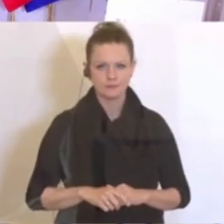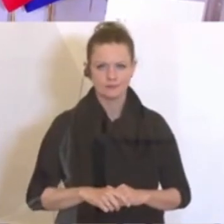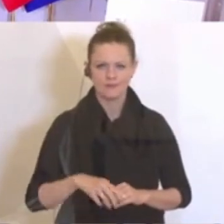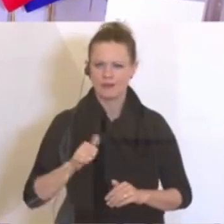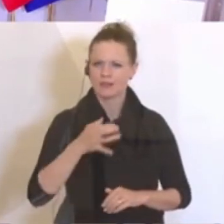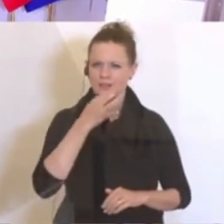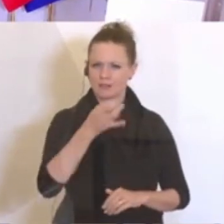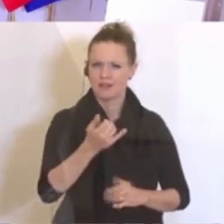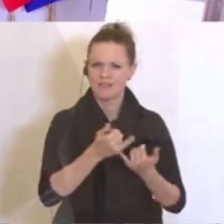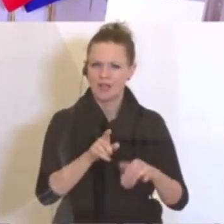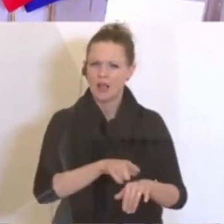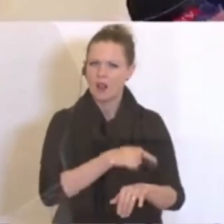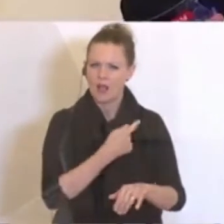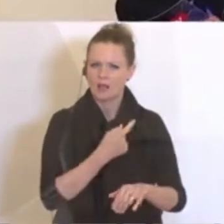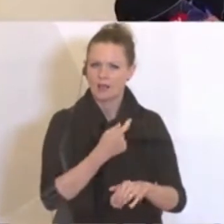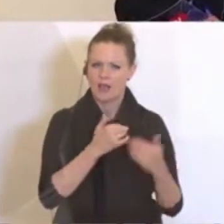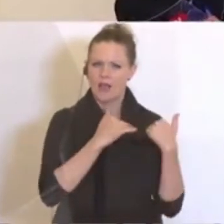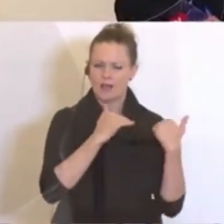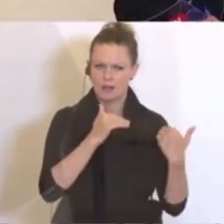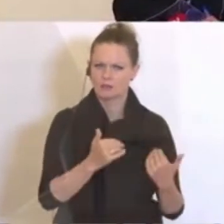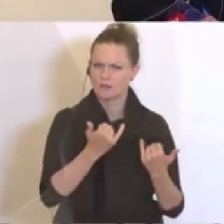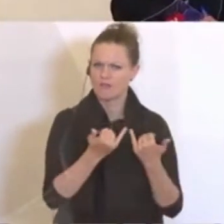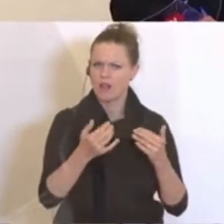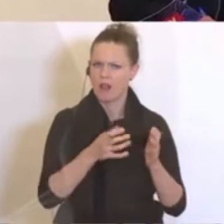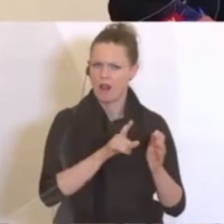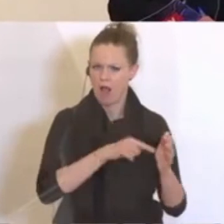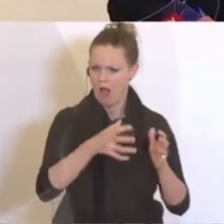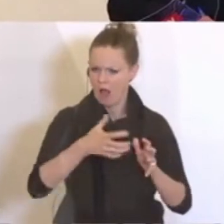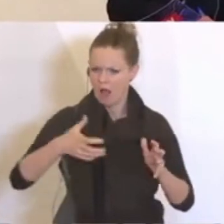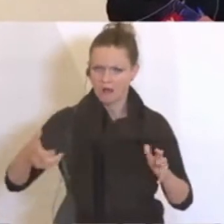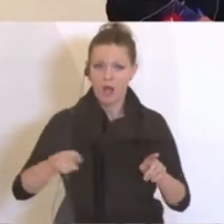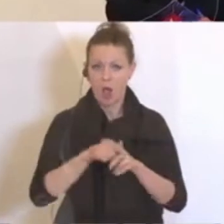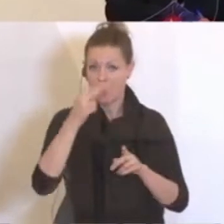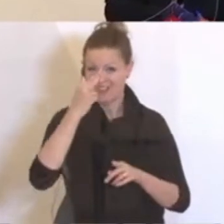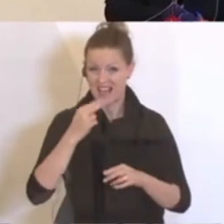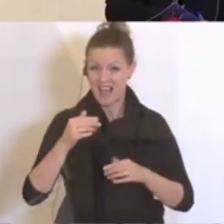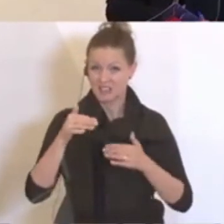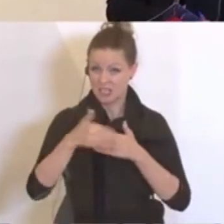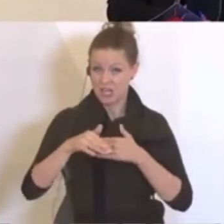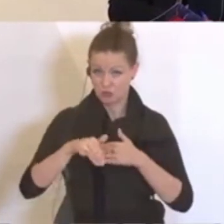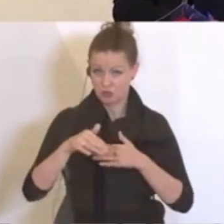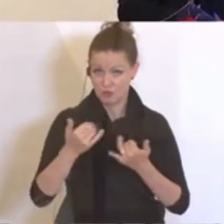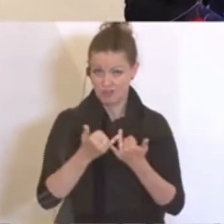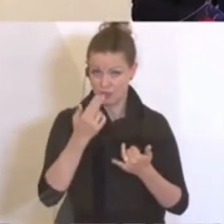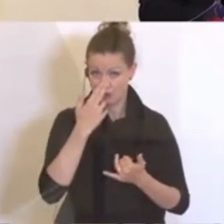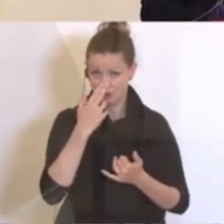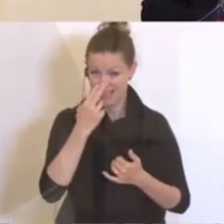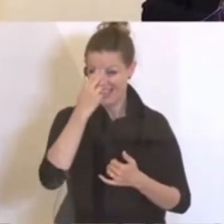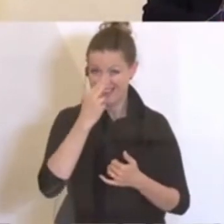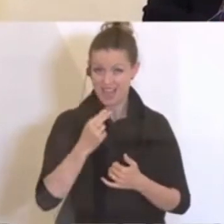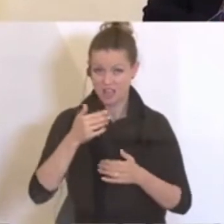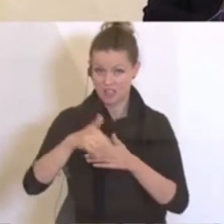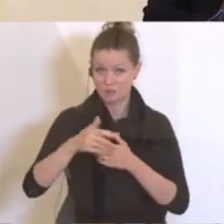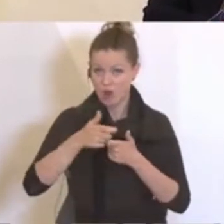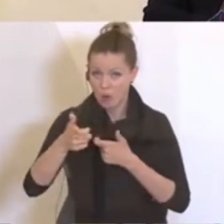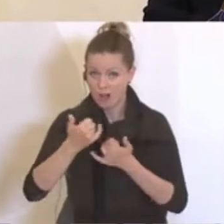Erste Frage, wie lang gelten diese Entlastungen und gilt das auch für die Nachgastronomie, beziehungsweise wie profitiert die Nachgastronomie